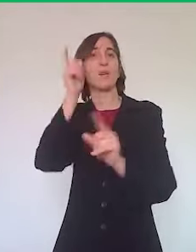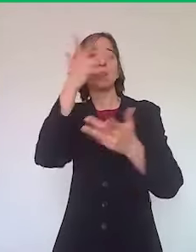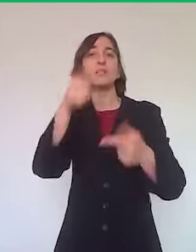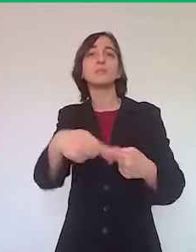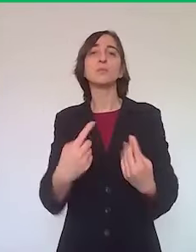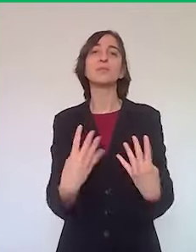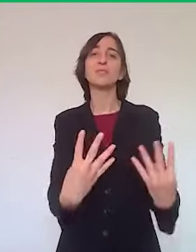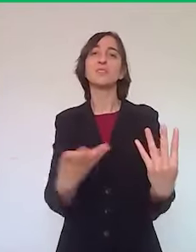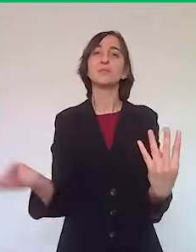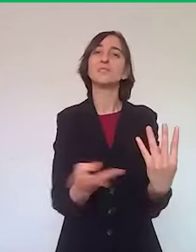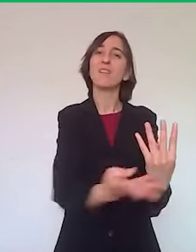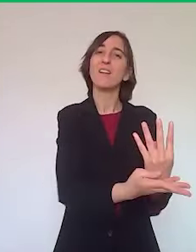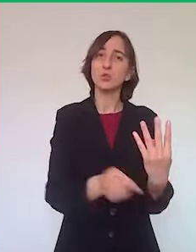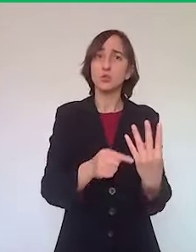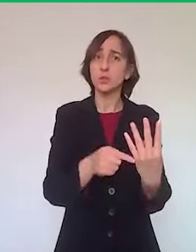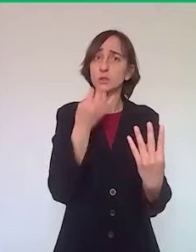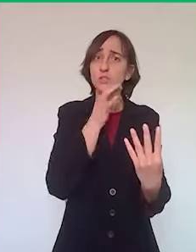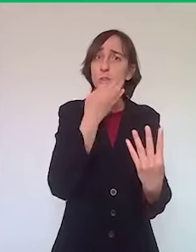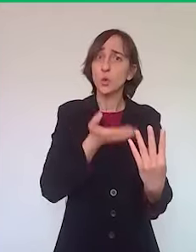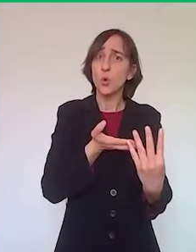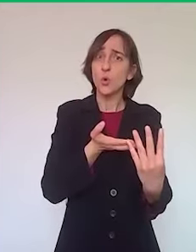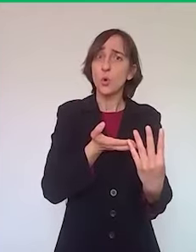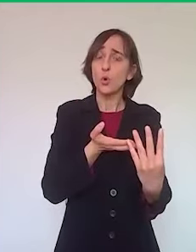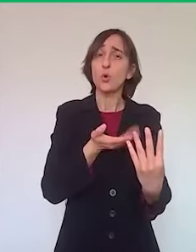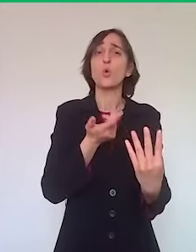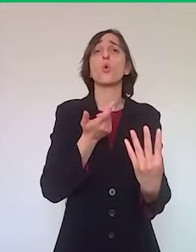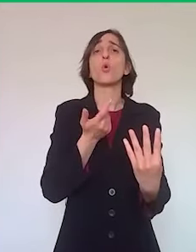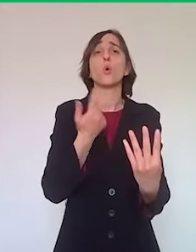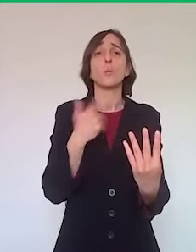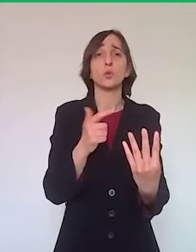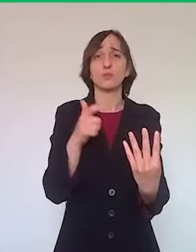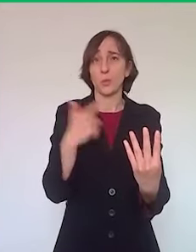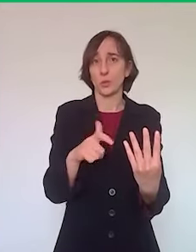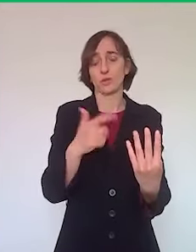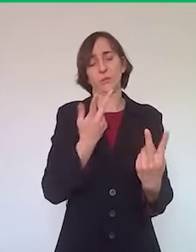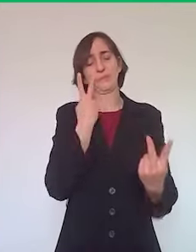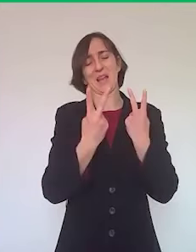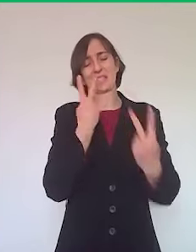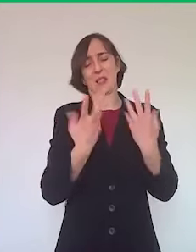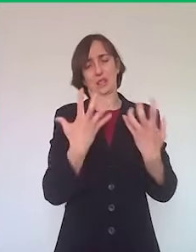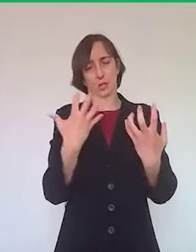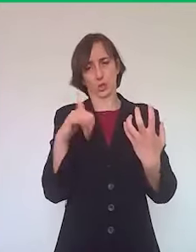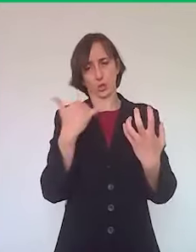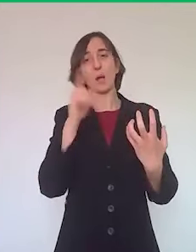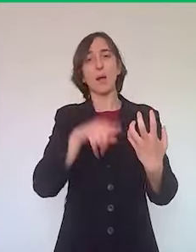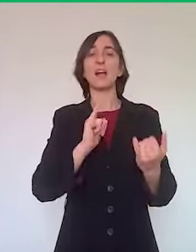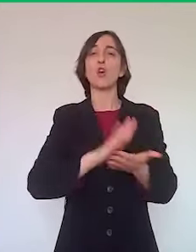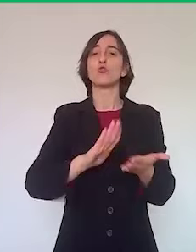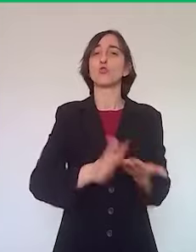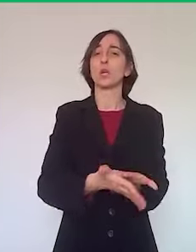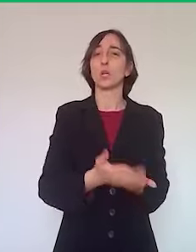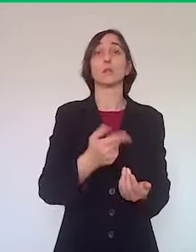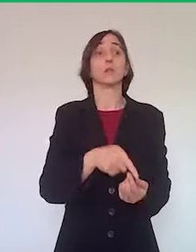e questo non tanto solo per la cura estetica, ma anche per ragioni igienico-sanitarie. Per le manutenzioni un po' più